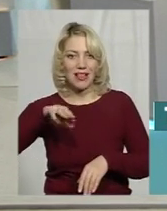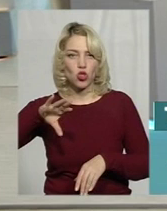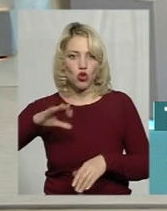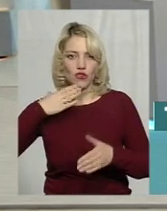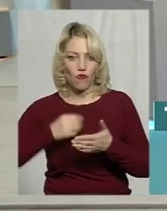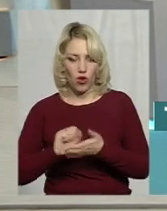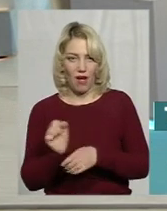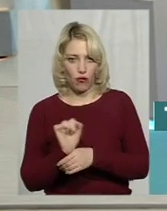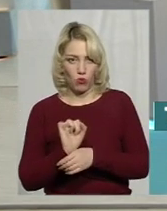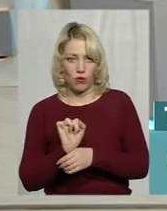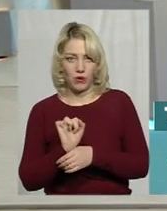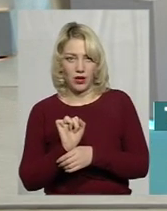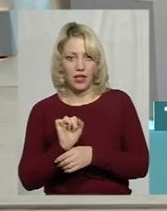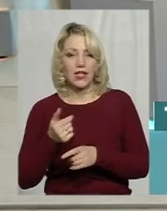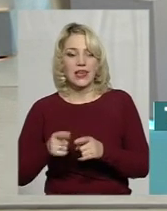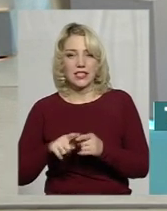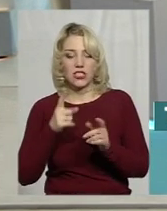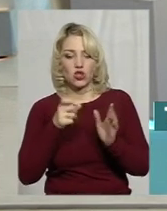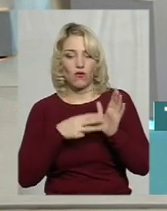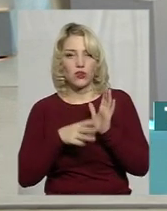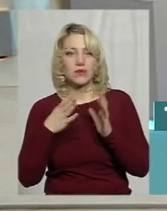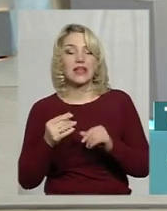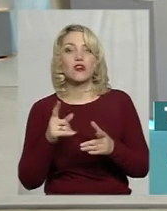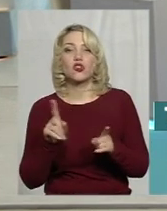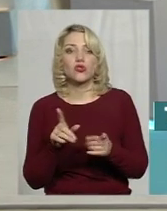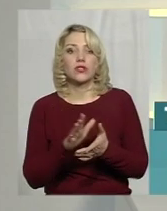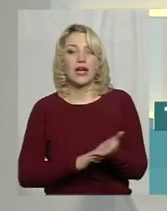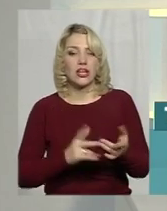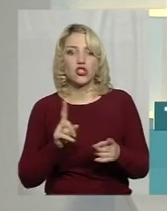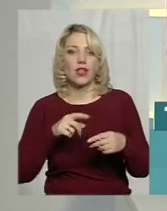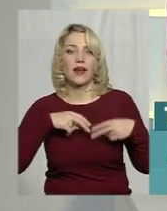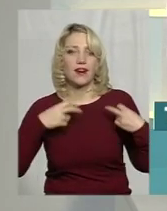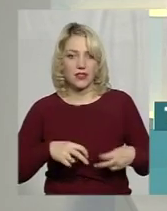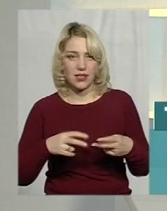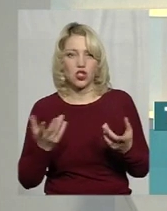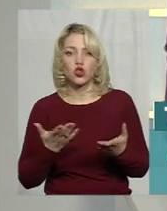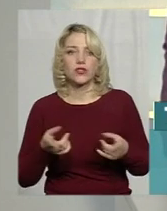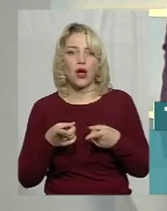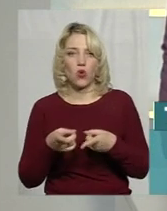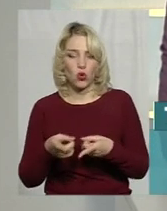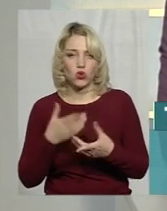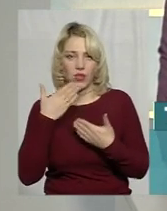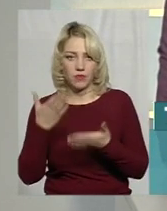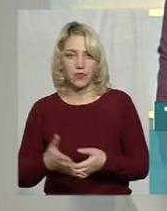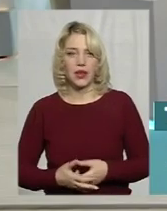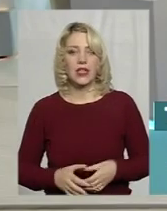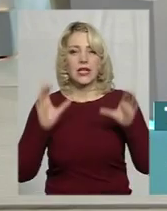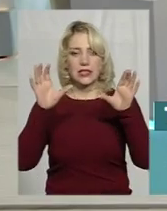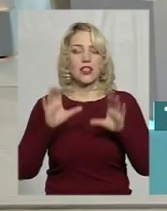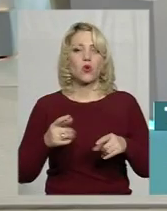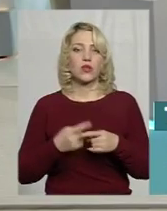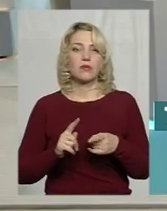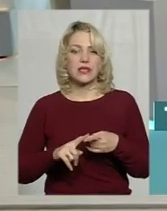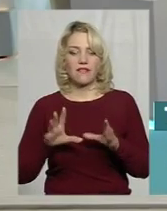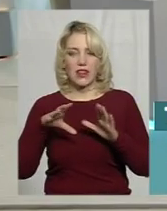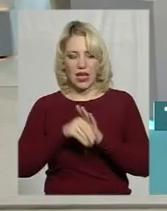свої автомобілі, от за цих 180 днів, чим вони ризикують, що їм загрожує? З законами цими двома, там